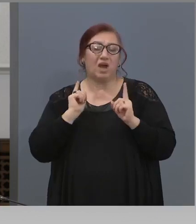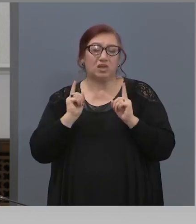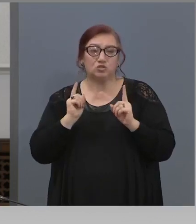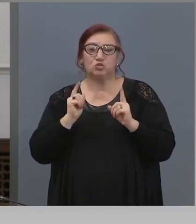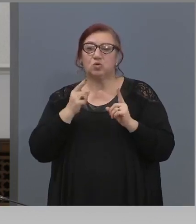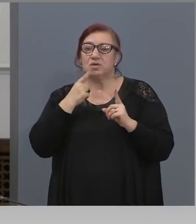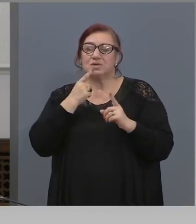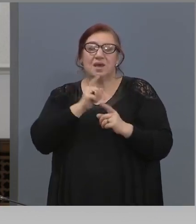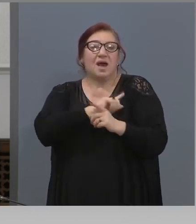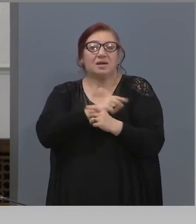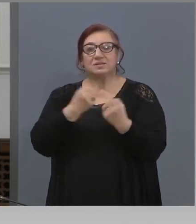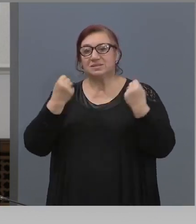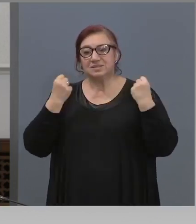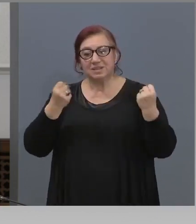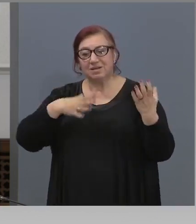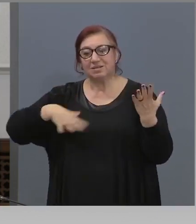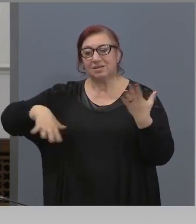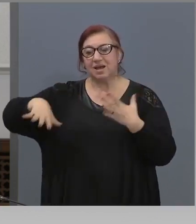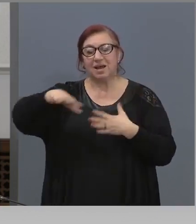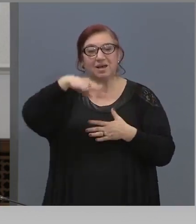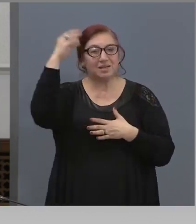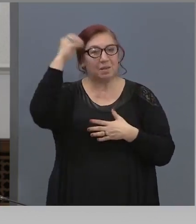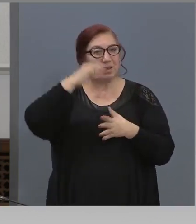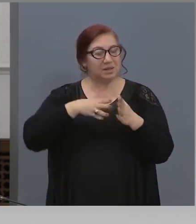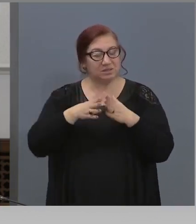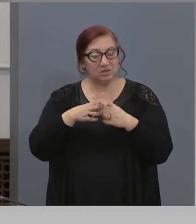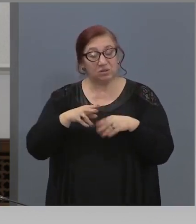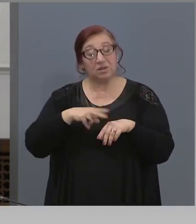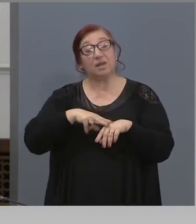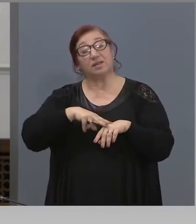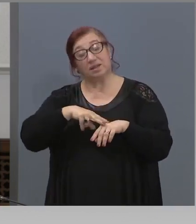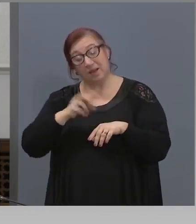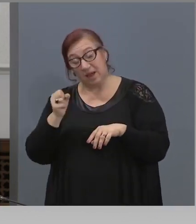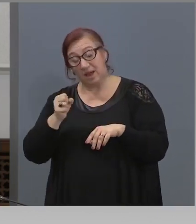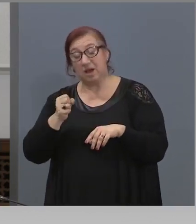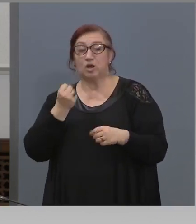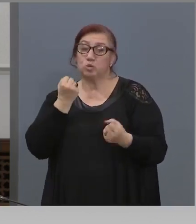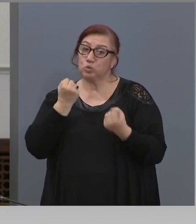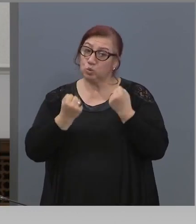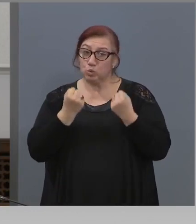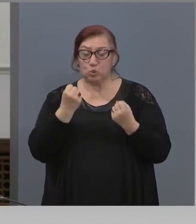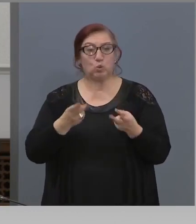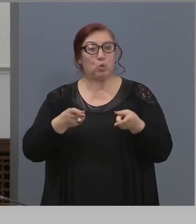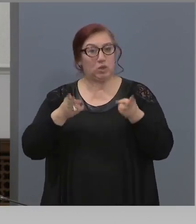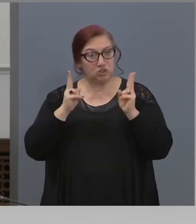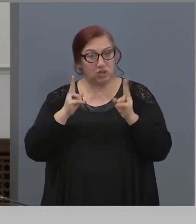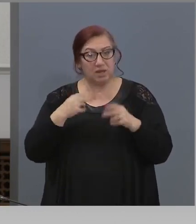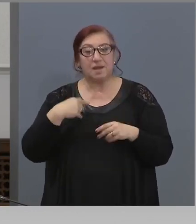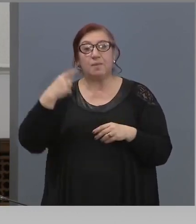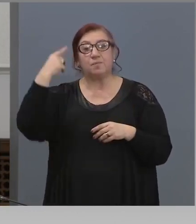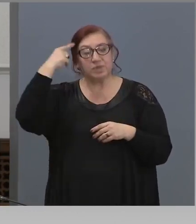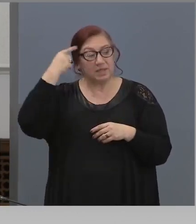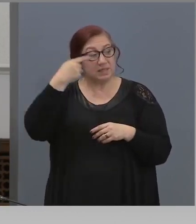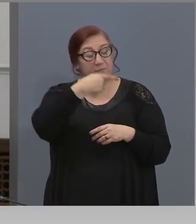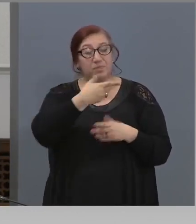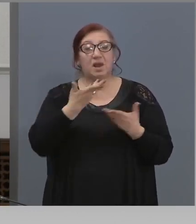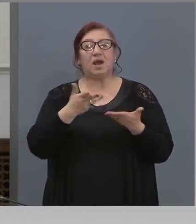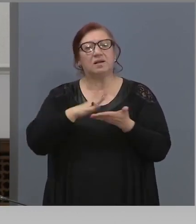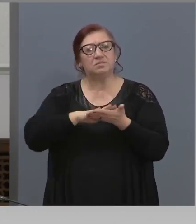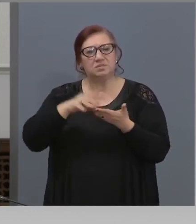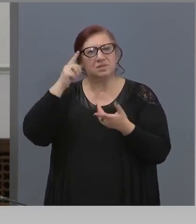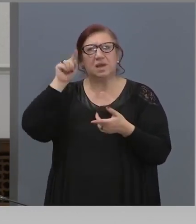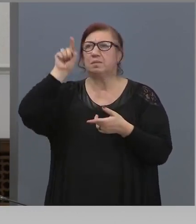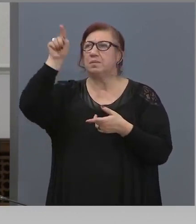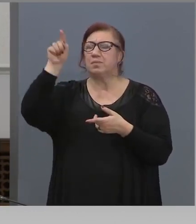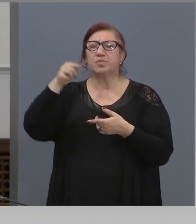силата и на нацията. Трудно решение, знам какво направиха, за да не ми зададате въпроси в Русия, в